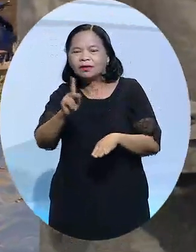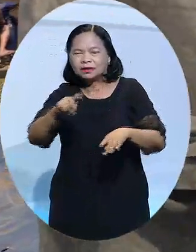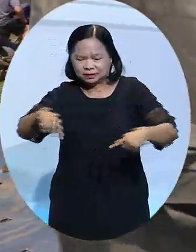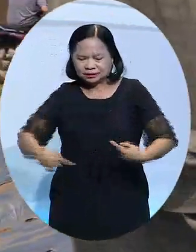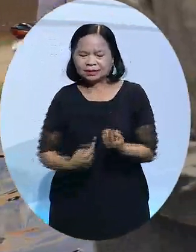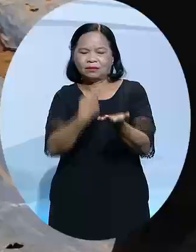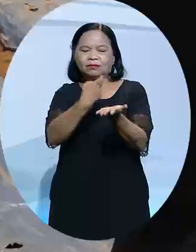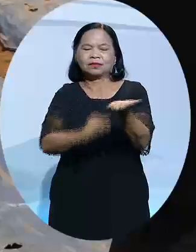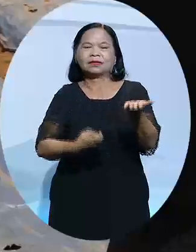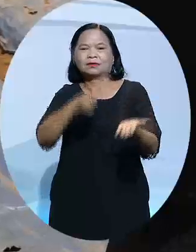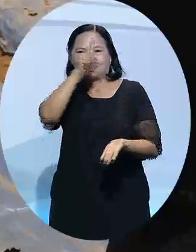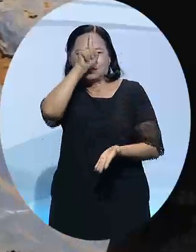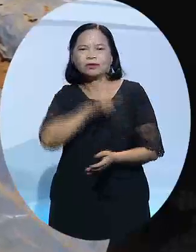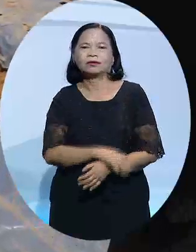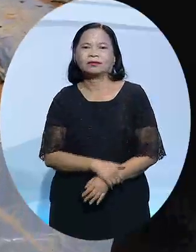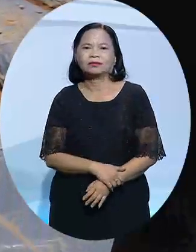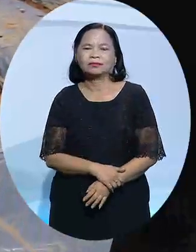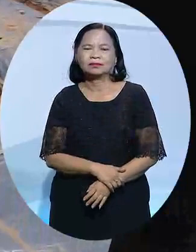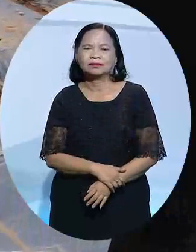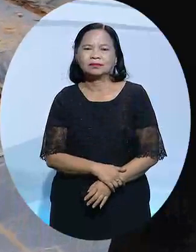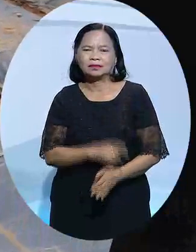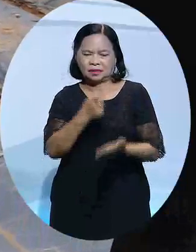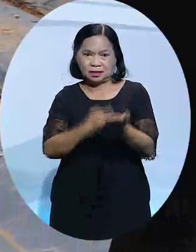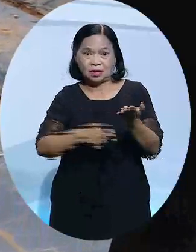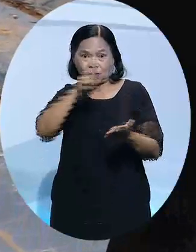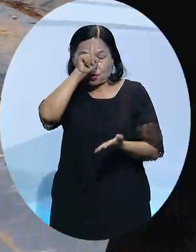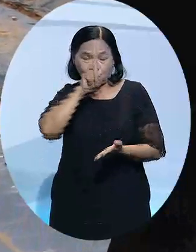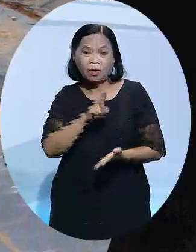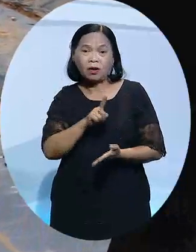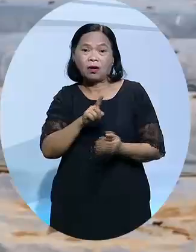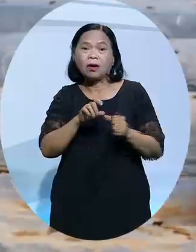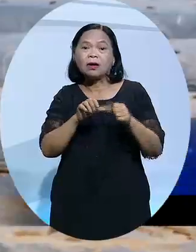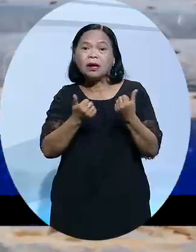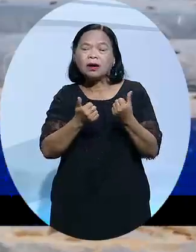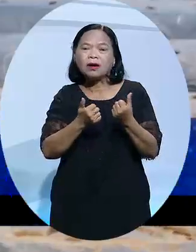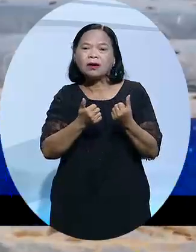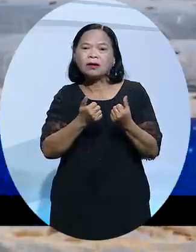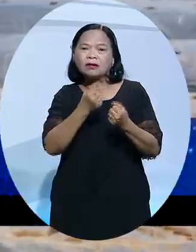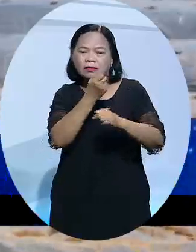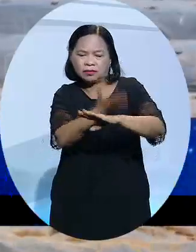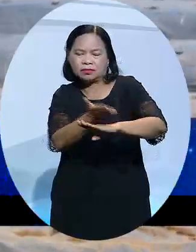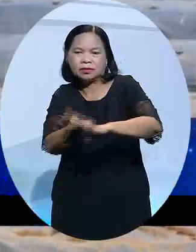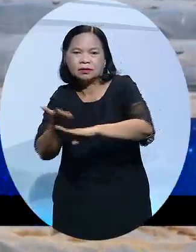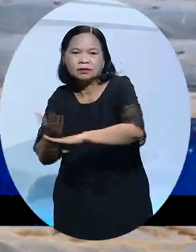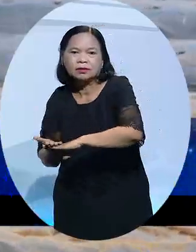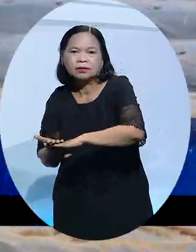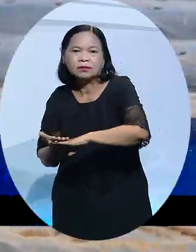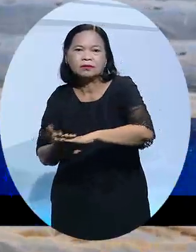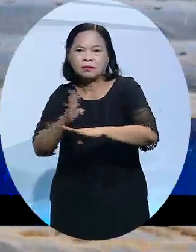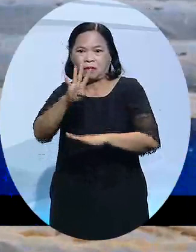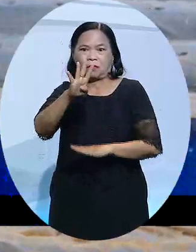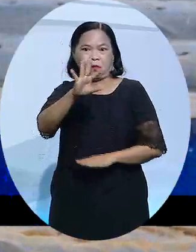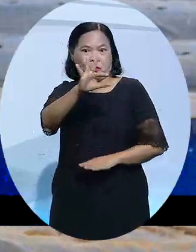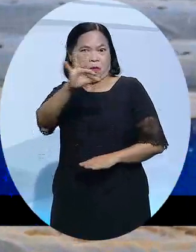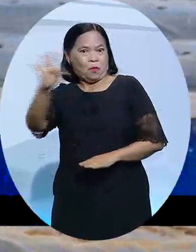đậu đỏ này. Nhật Bản là một đất nước sử dụng đậu đỏ nhiều nhất thế giới. Hàng năm thì sản lượng mà họ còn lên đến tầm 40 triệu tấn.